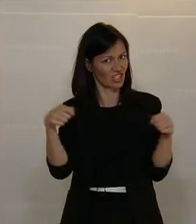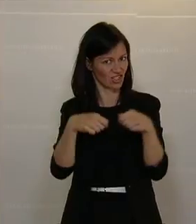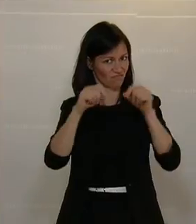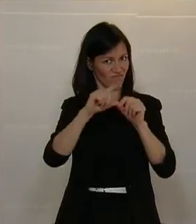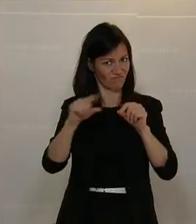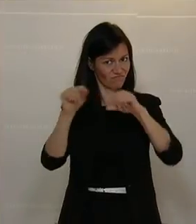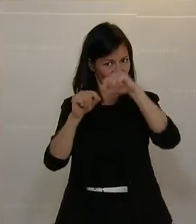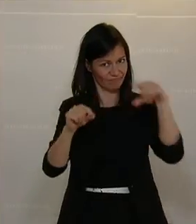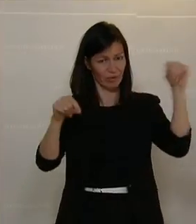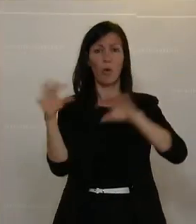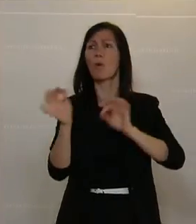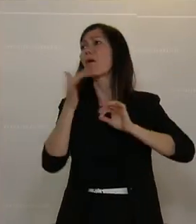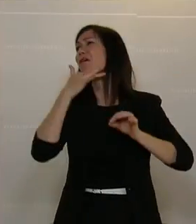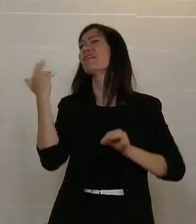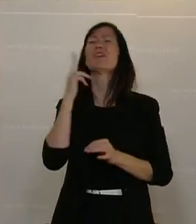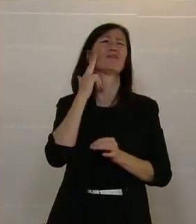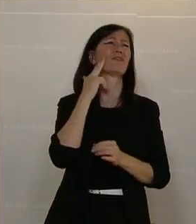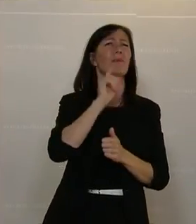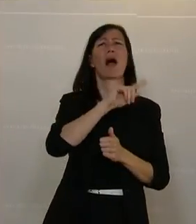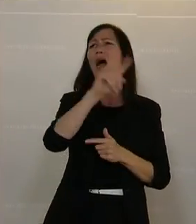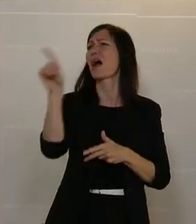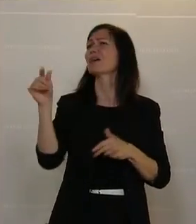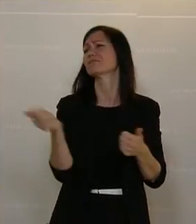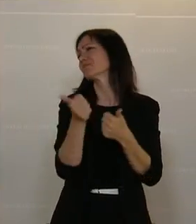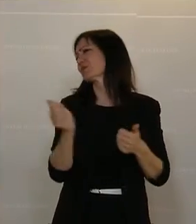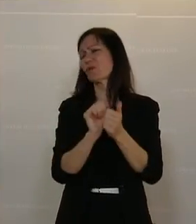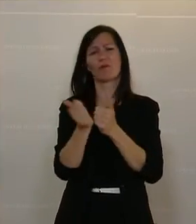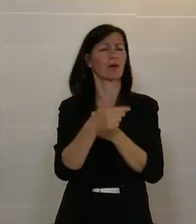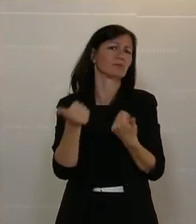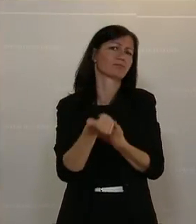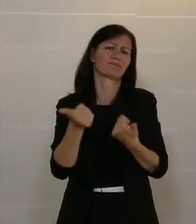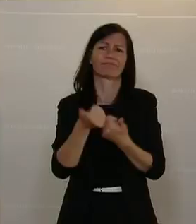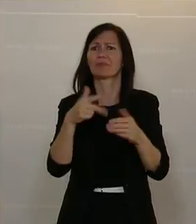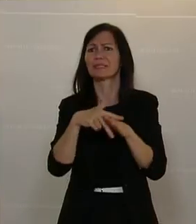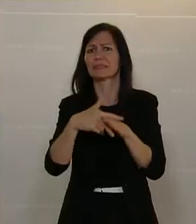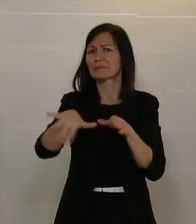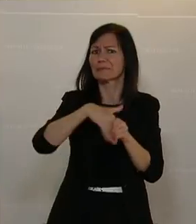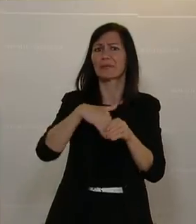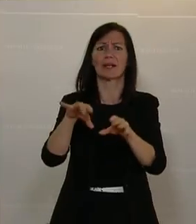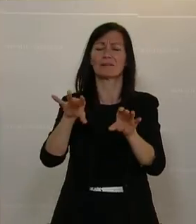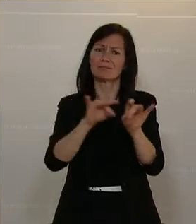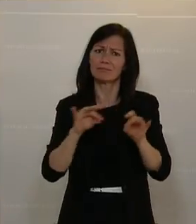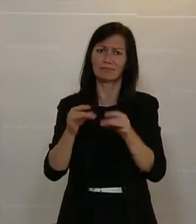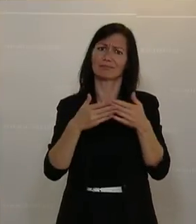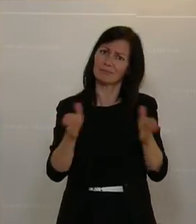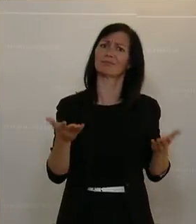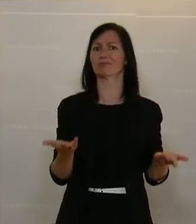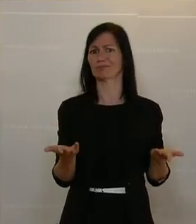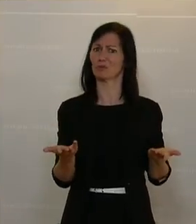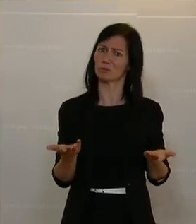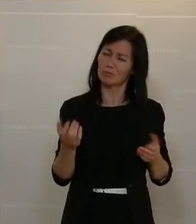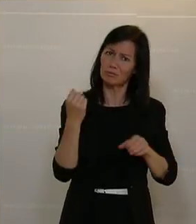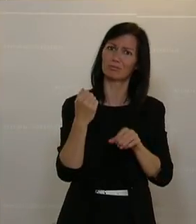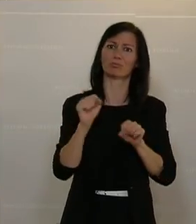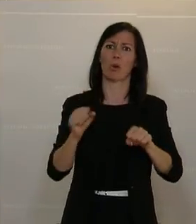vielen Firmen, die hier wirklich großartig und vorbildhaft arbeiten und Beschäftigung von Menschen mit Behinderungen möglich